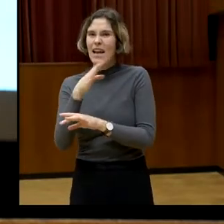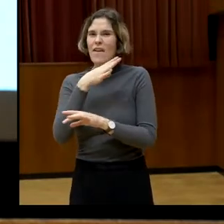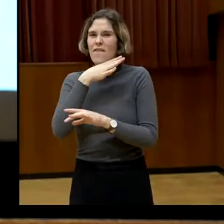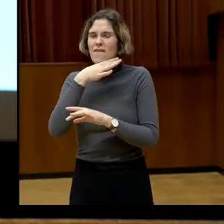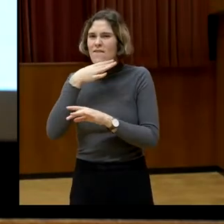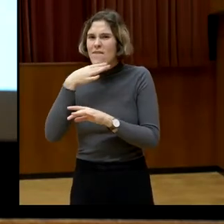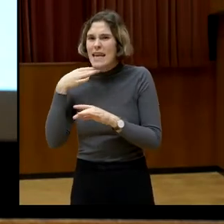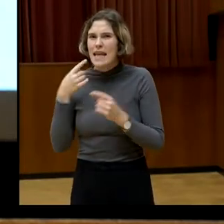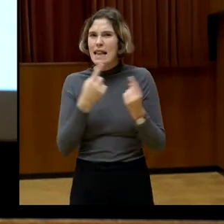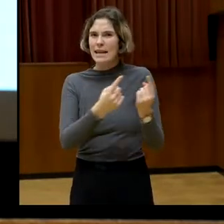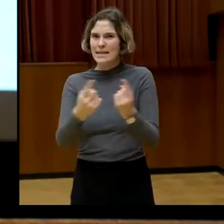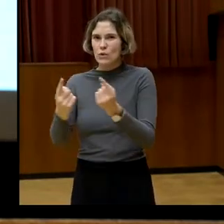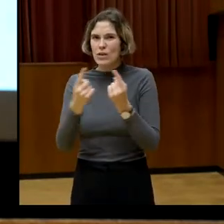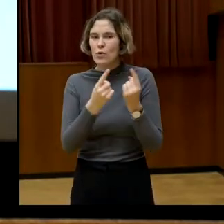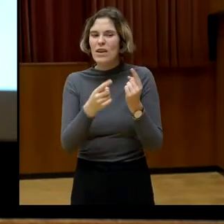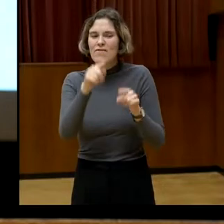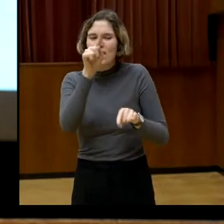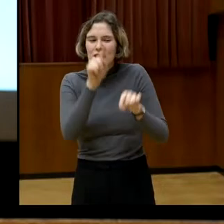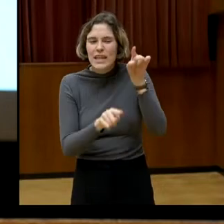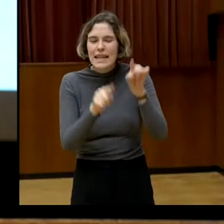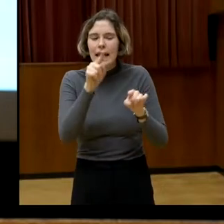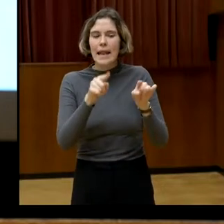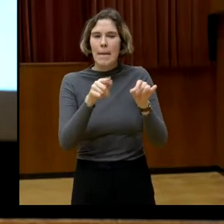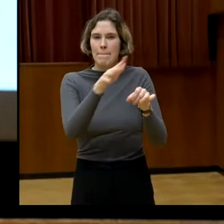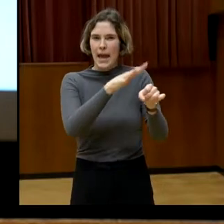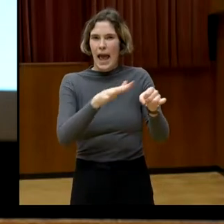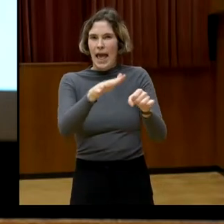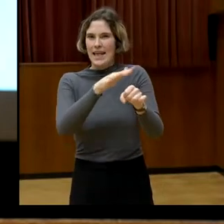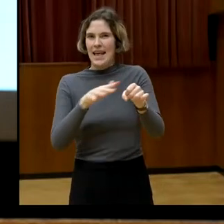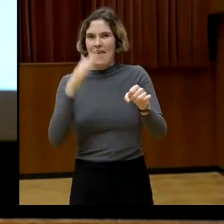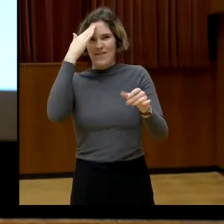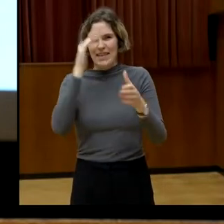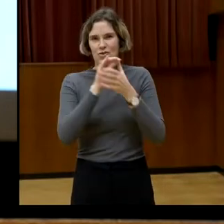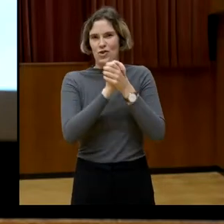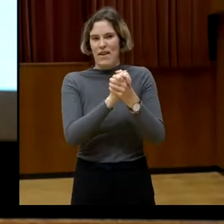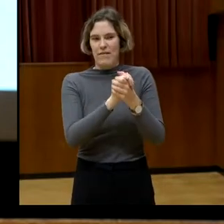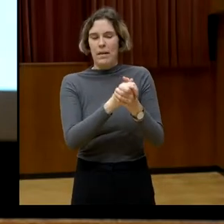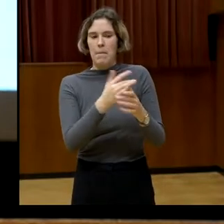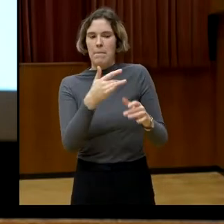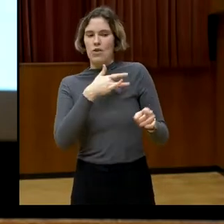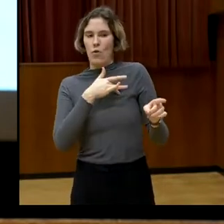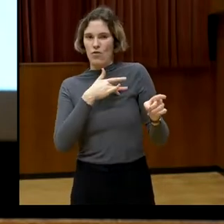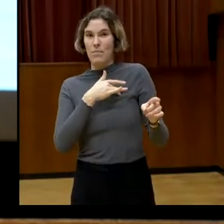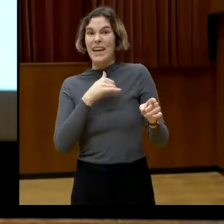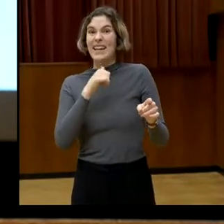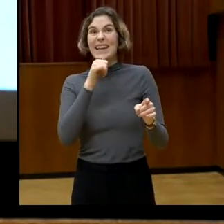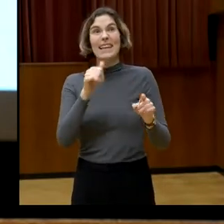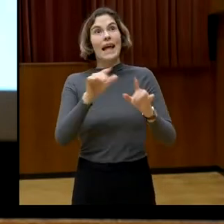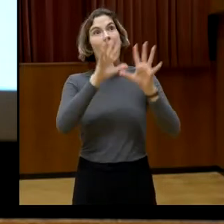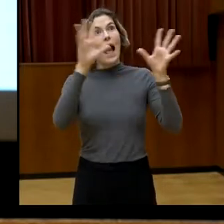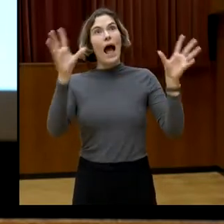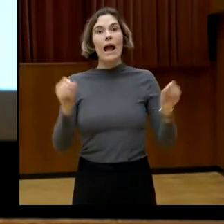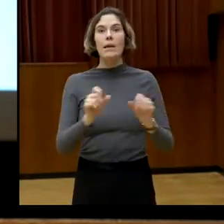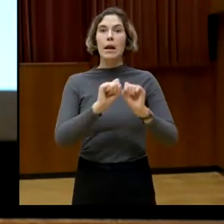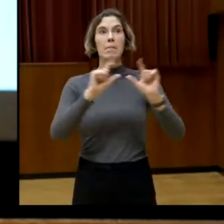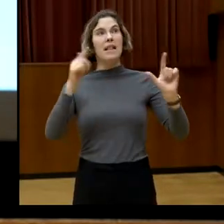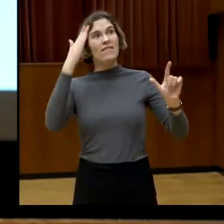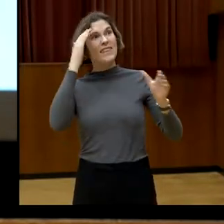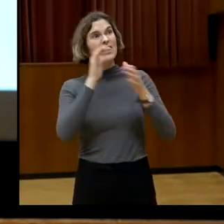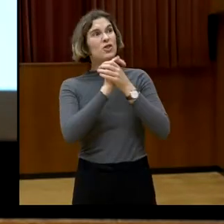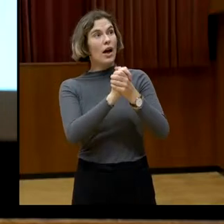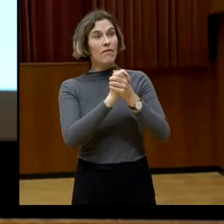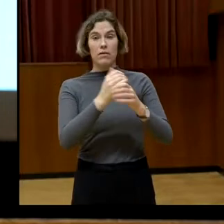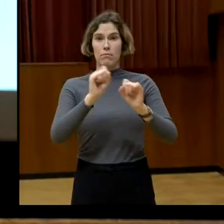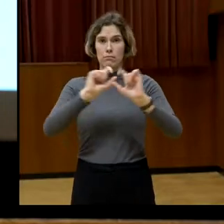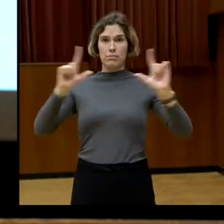der Wissenschaft betreffen. Das heißt, in vielen Fällen betrifft Kritik nicht Wissenschaft per se, sondern zum Beispiel Teilbereiche